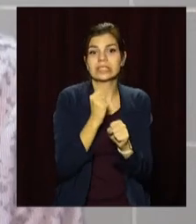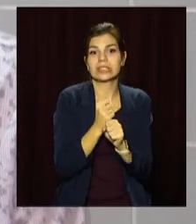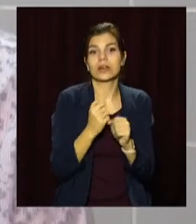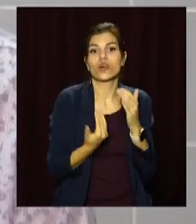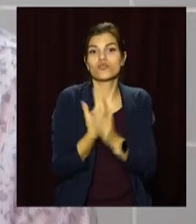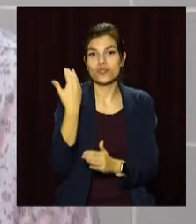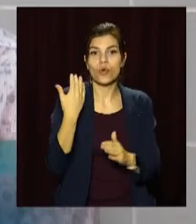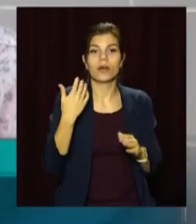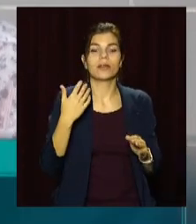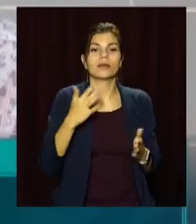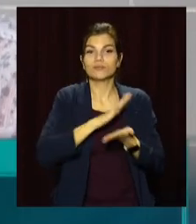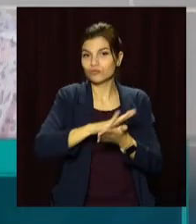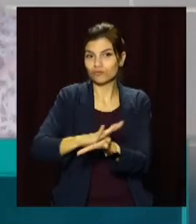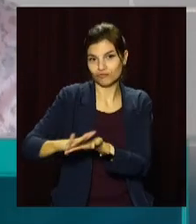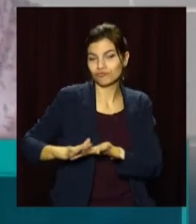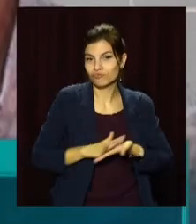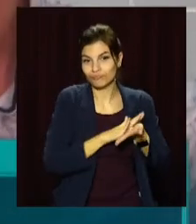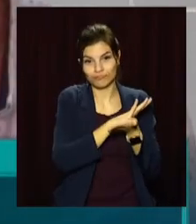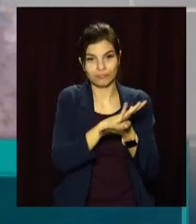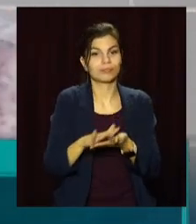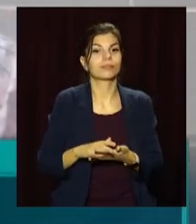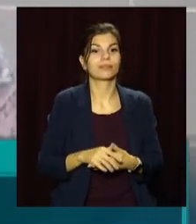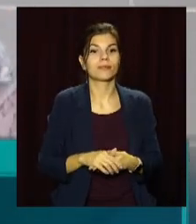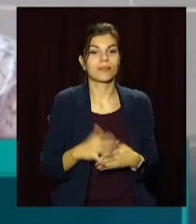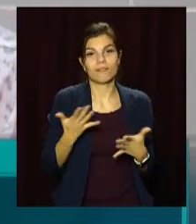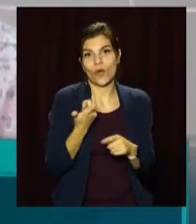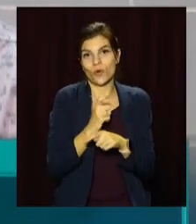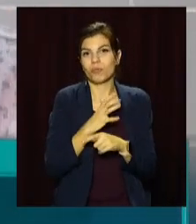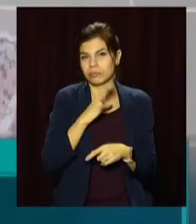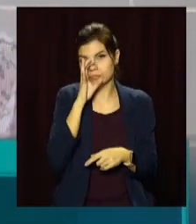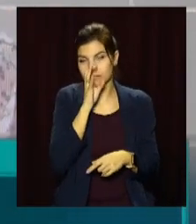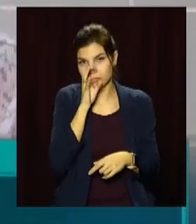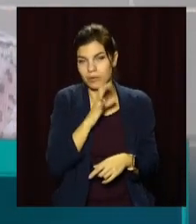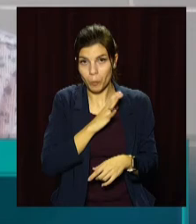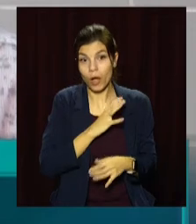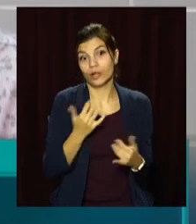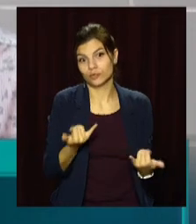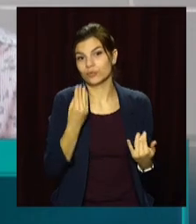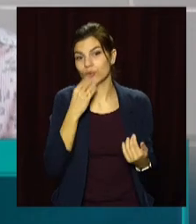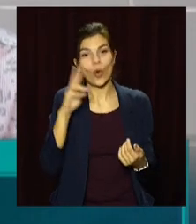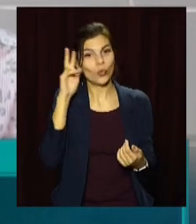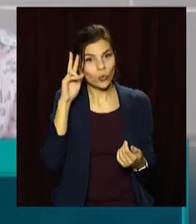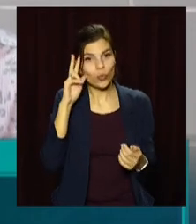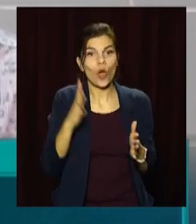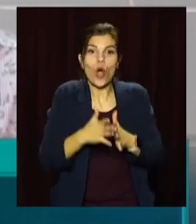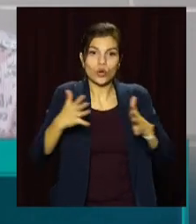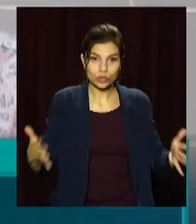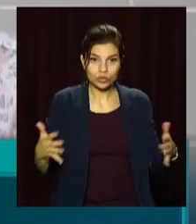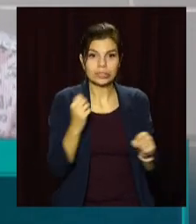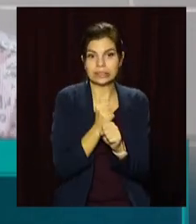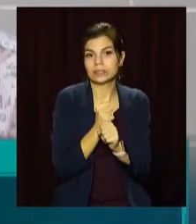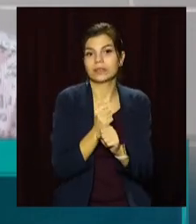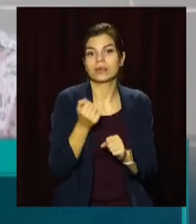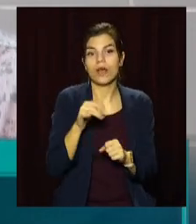маніпуляційні, які були просто в дручальному стані. Туалети розширили, поставили